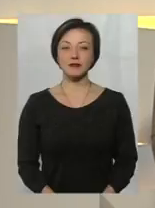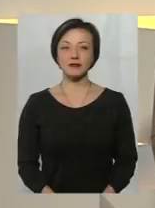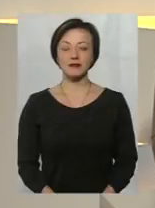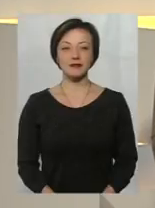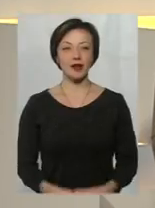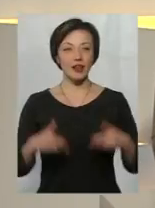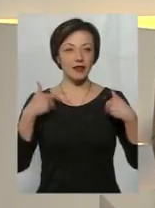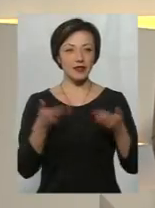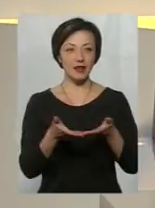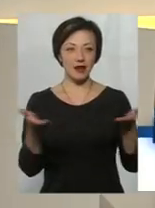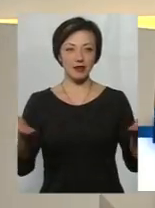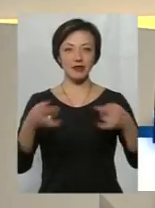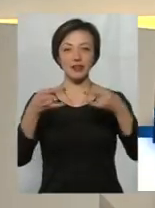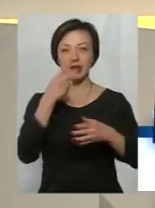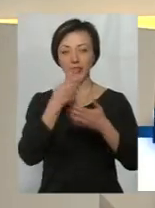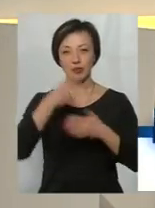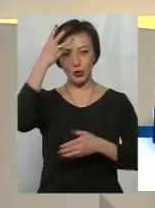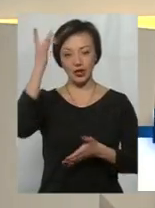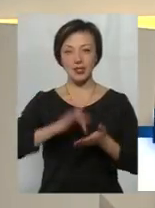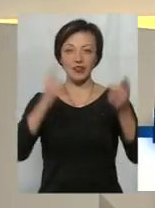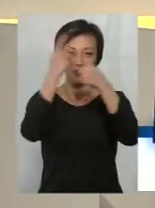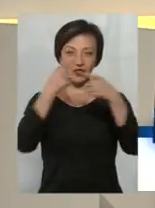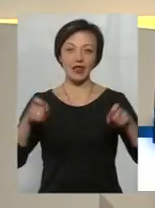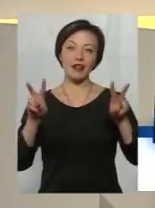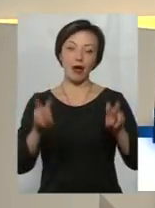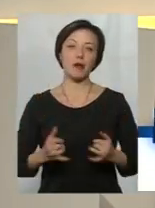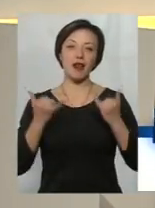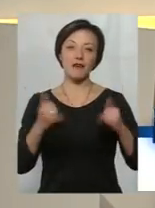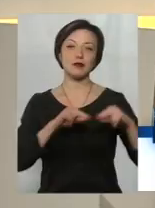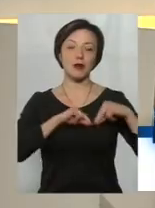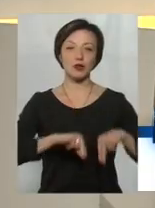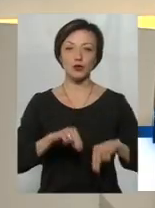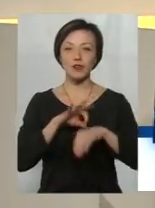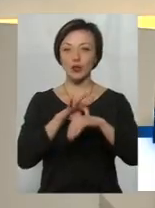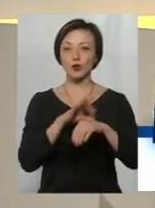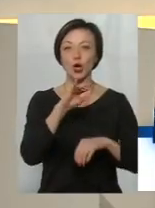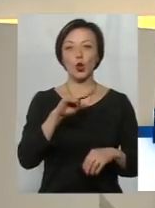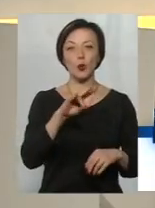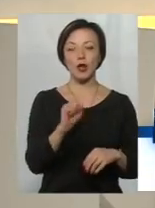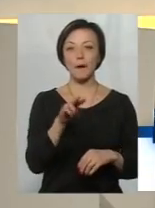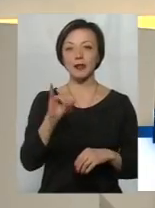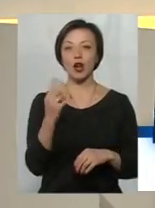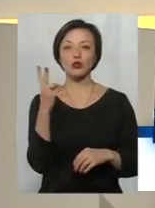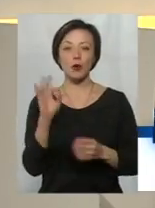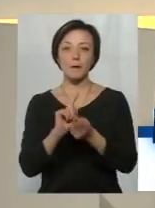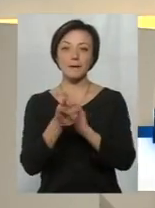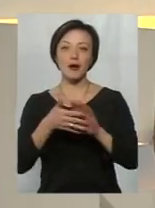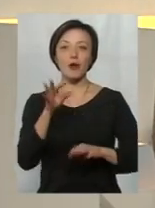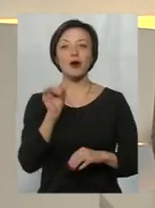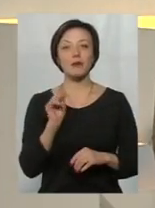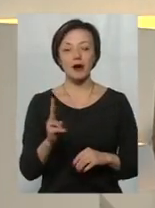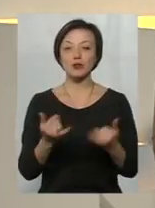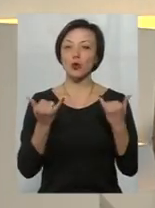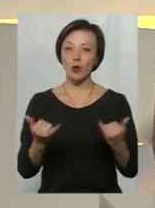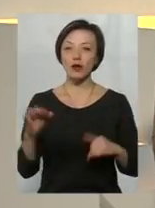Мої вітання усім телеглядачам Поділляцентр в ефірі тема. Для вас у студії сьогодні працює я, Юна Мітрашко, сурдопереклад Ольга Рибак.